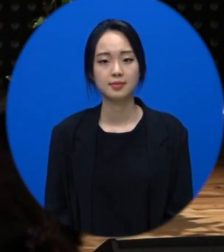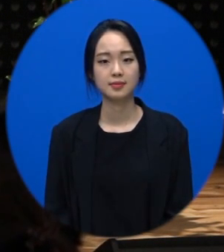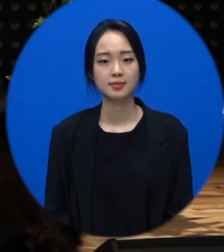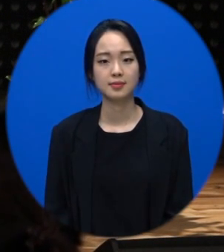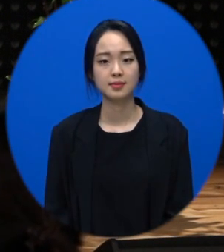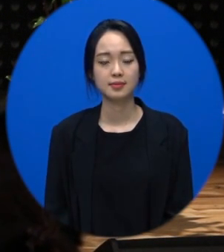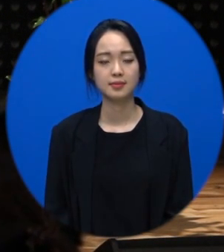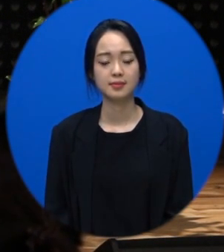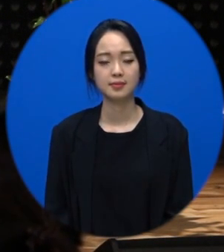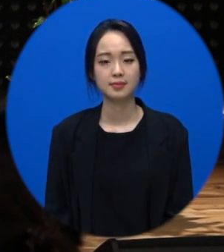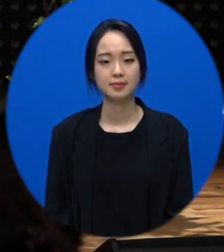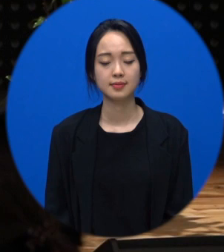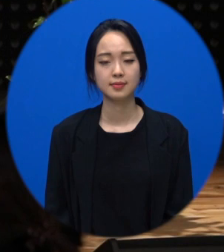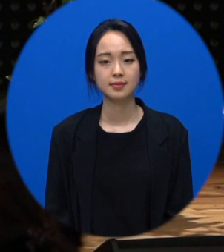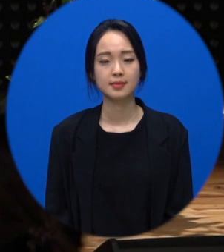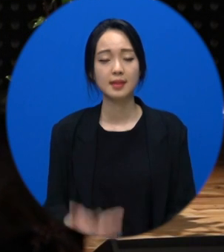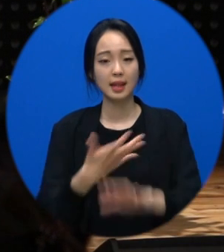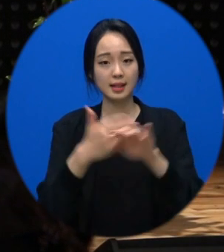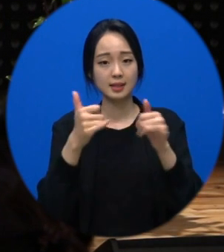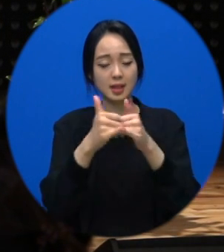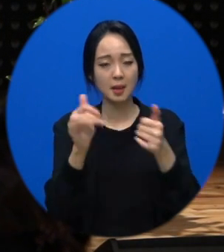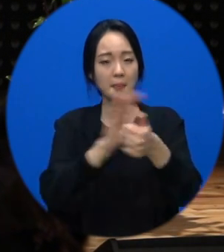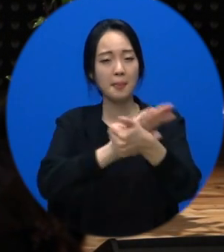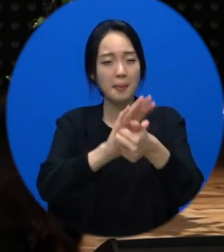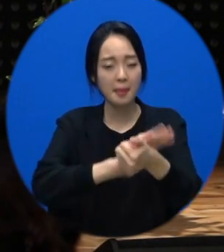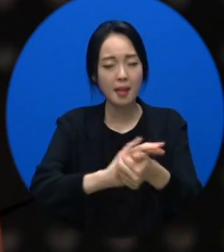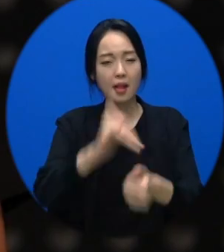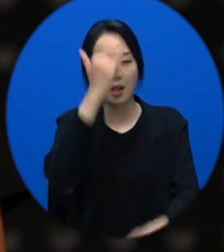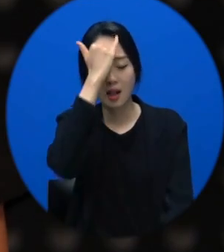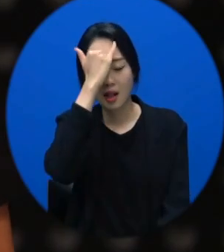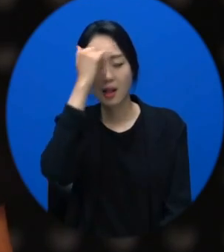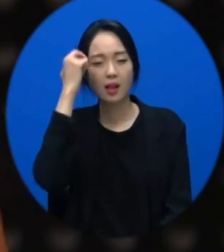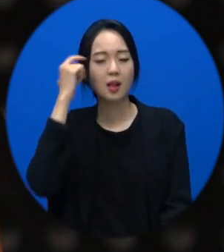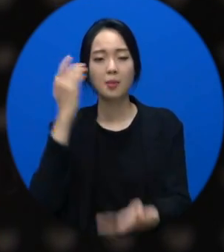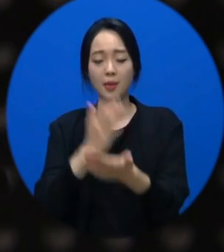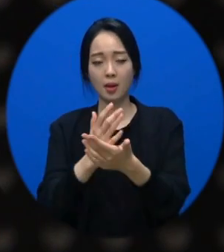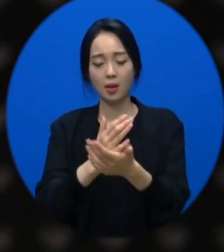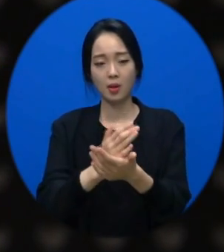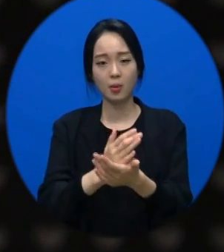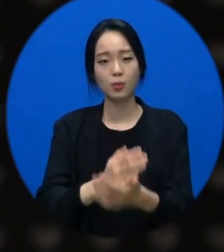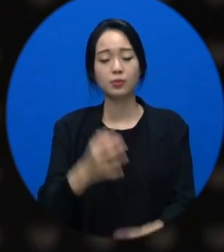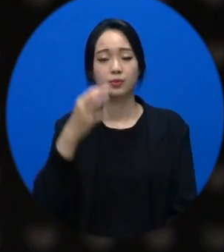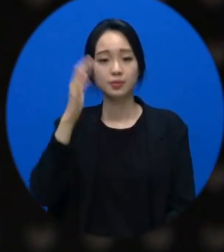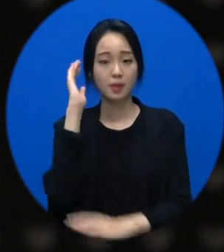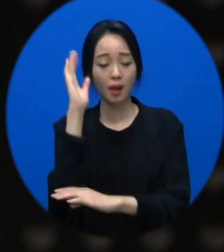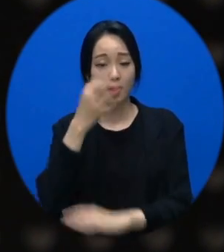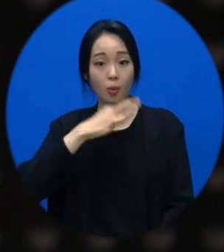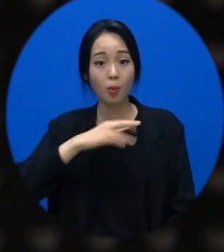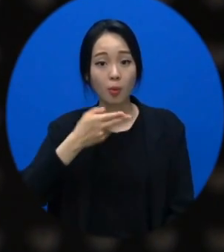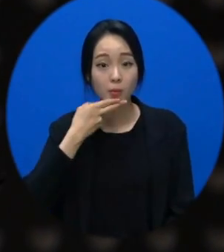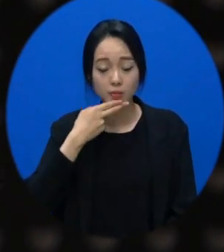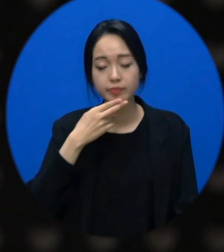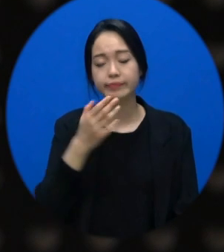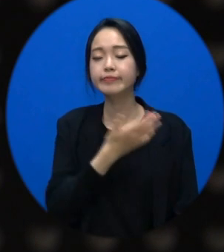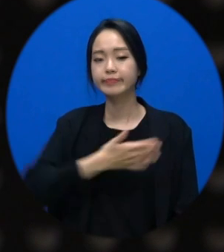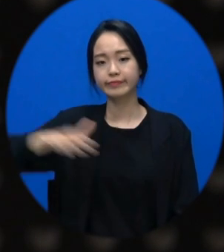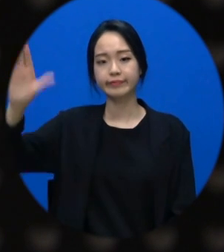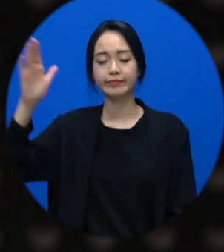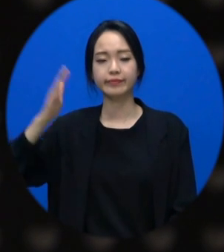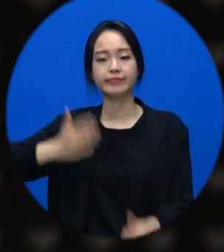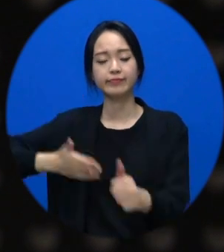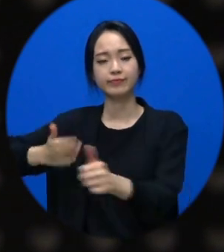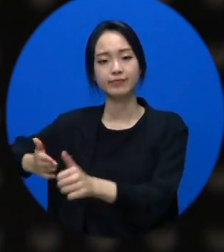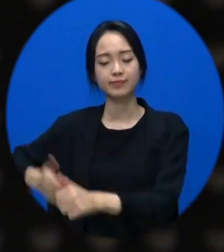그러니까 제발 배려하지 마시고요. 심한 배려하지 마시고요. 제발 앞으로 나가셨으면 좋겠어요. 지금은 못 나가실.